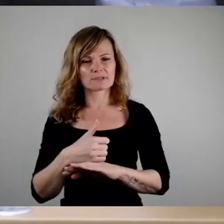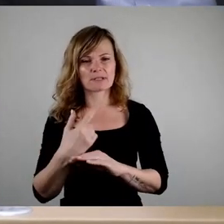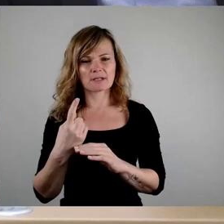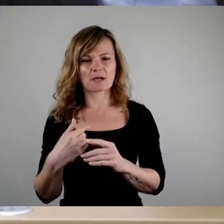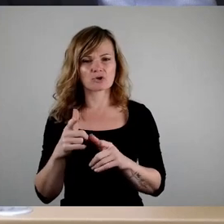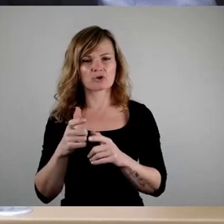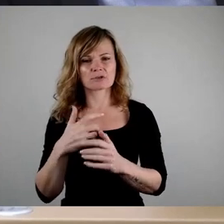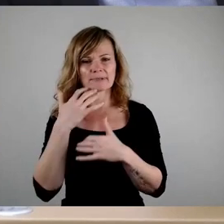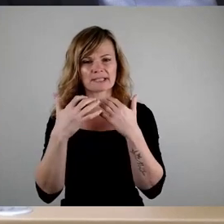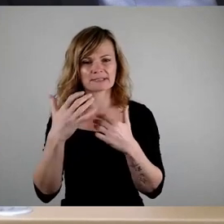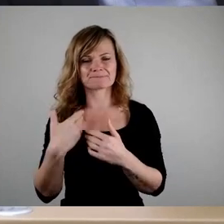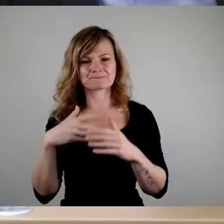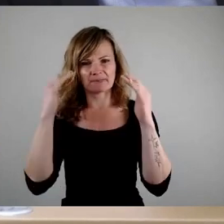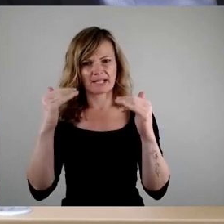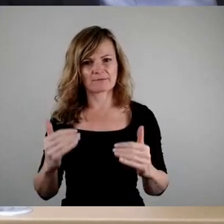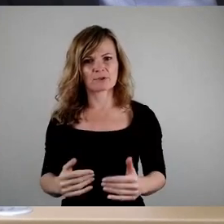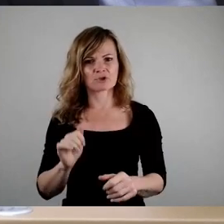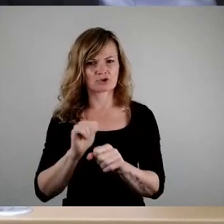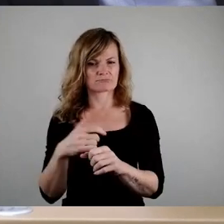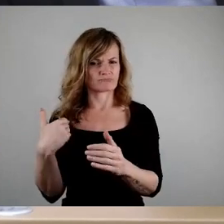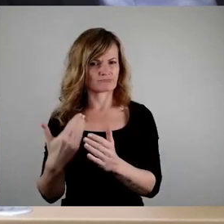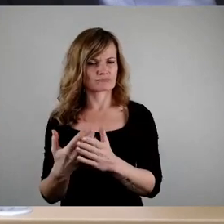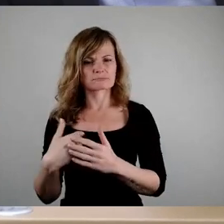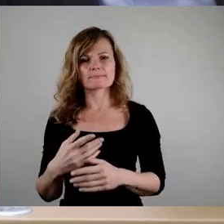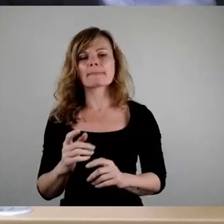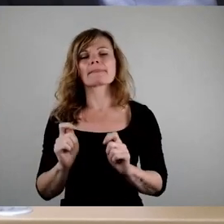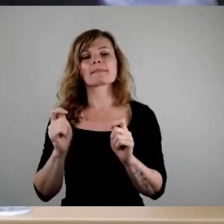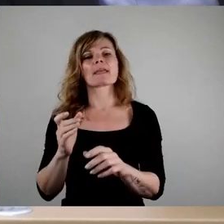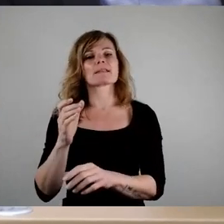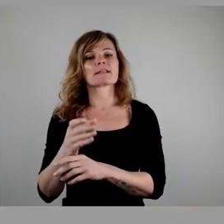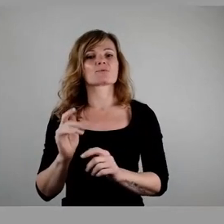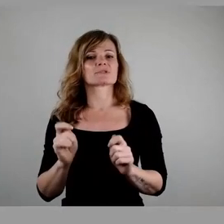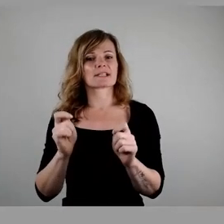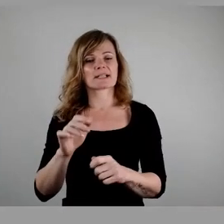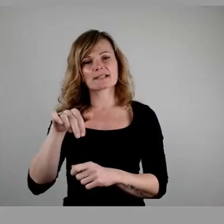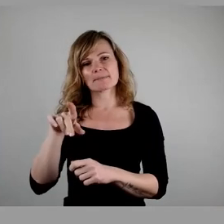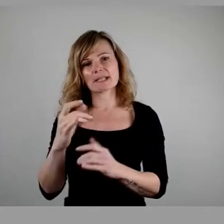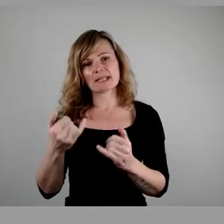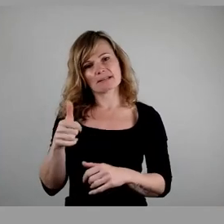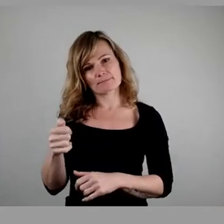Reihenfolge wie üblich. Wer dem Ersetzungsantrag SPD folgen möchte, den bitte ich jetzt um Stimmzeichen.